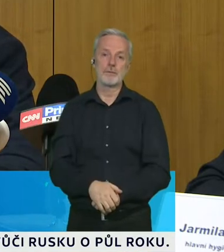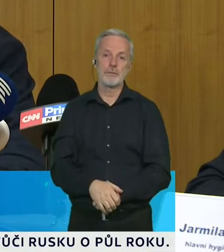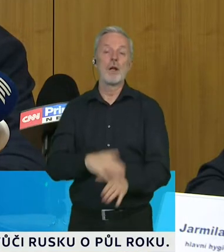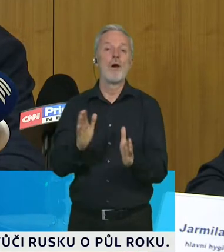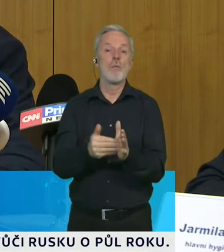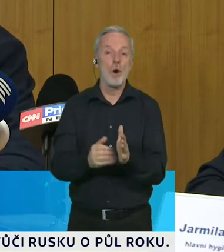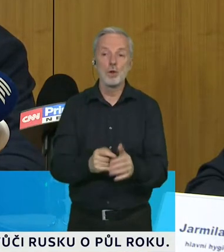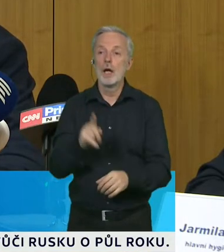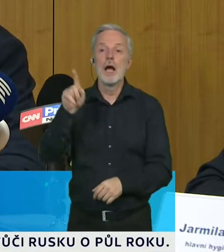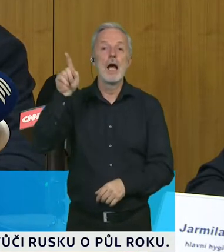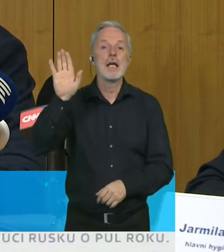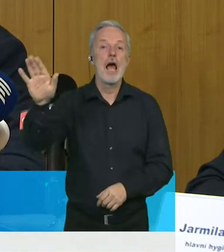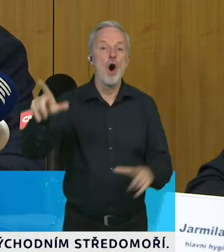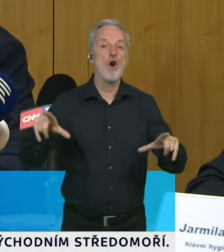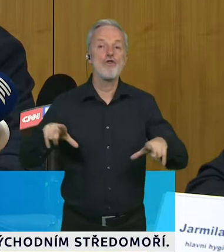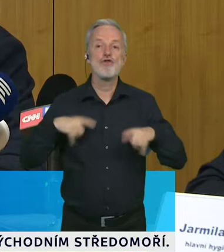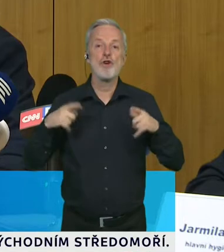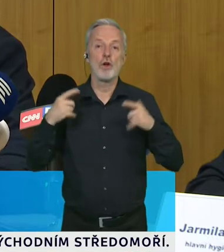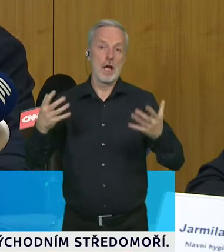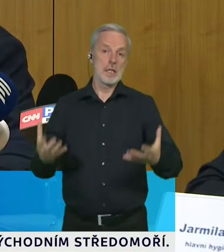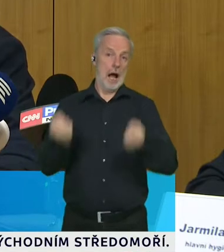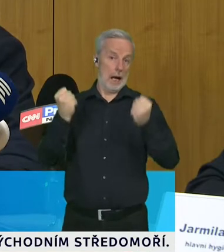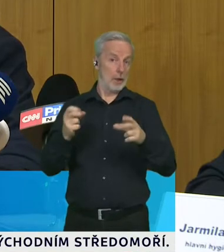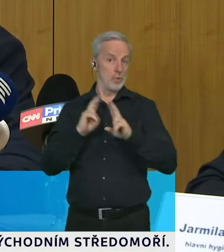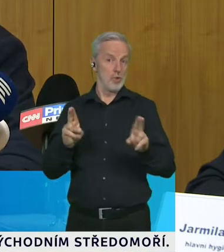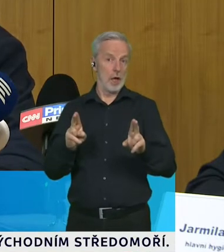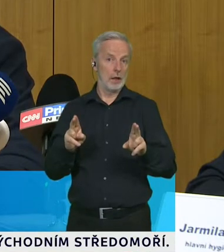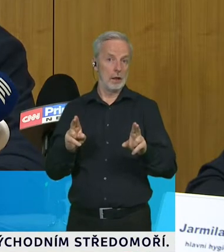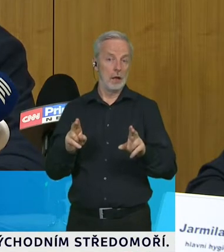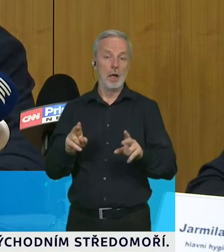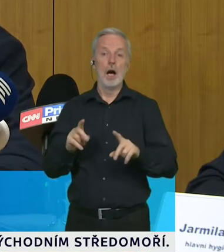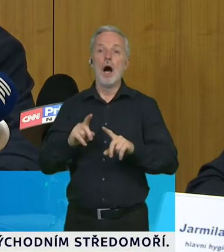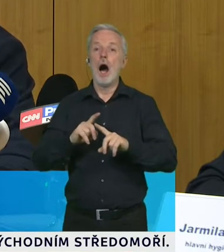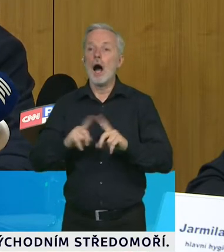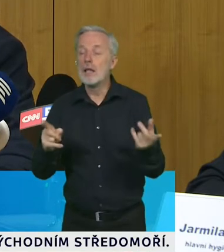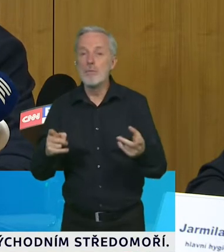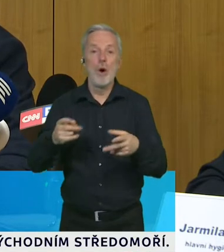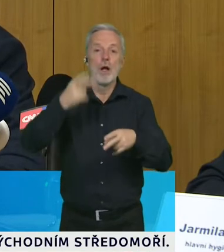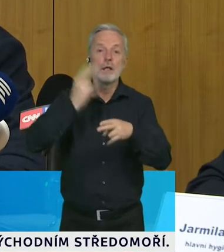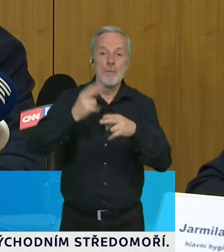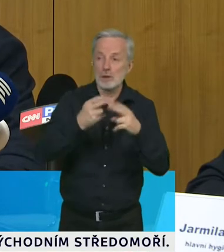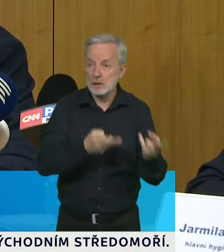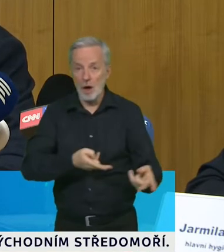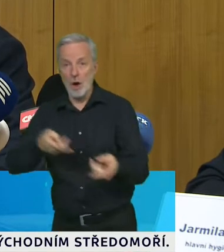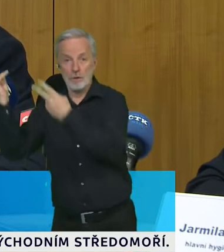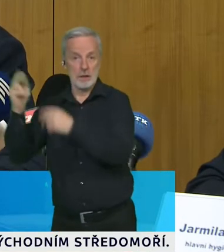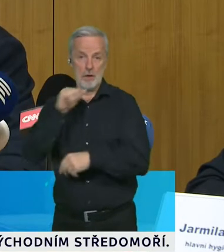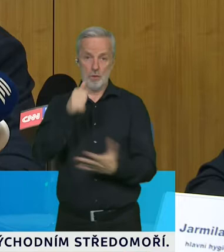život, ale může umožnit i to, že se vůbec nedostanou do nemocnice ani do potíží.